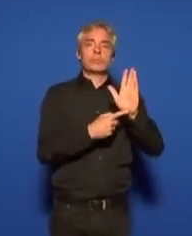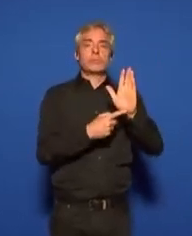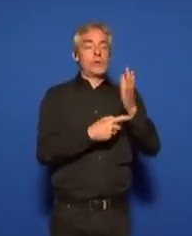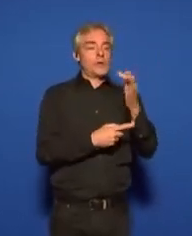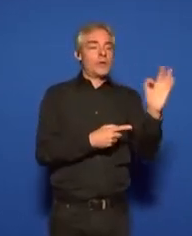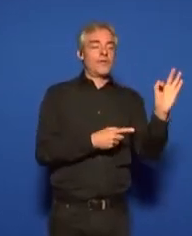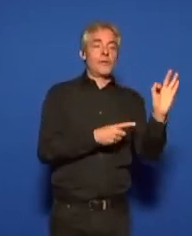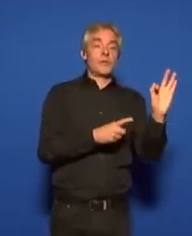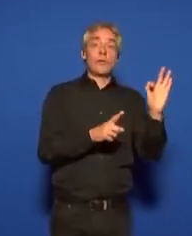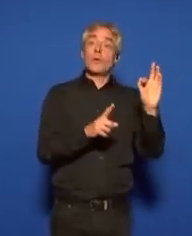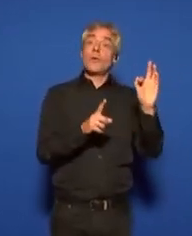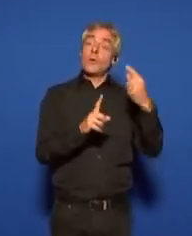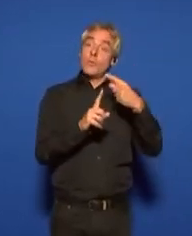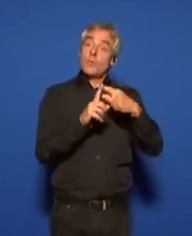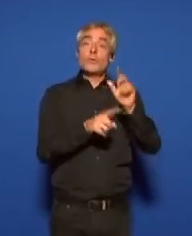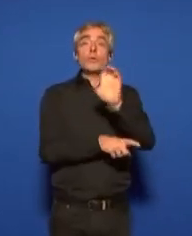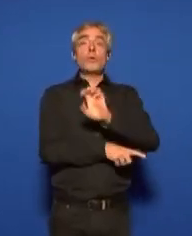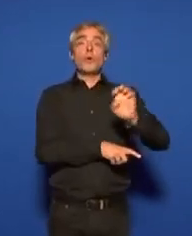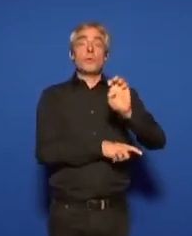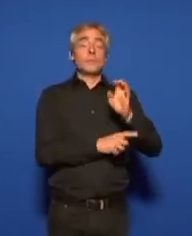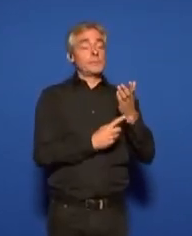la France et de l'Europe.